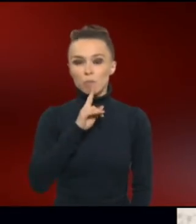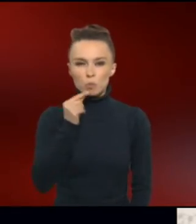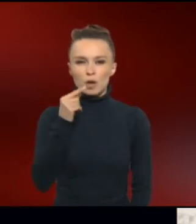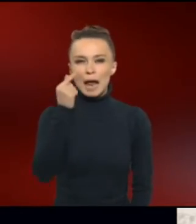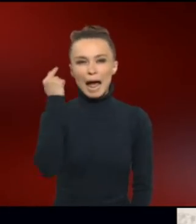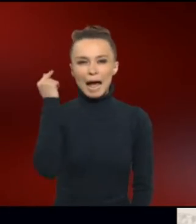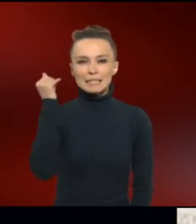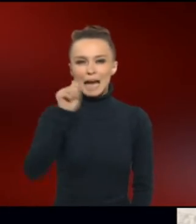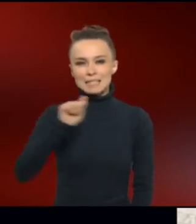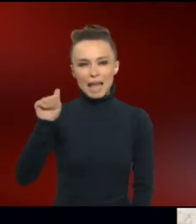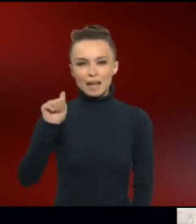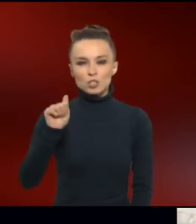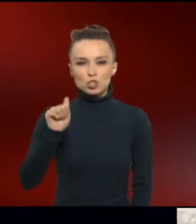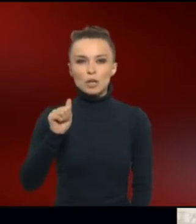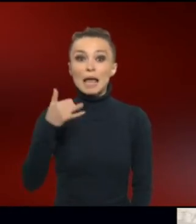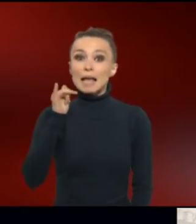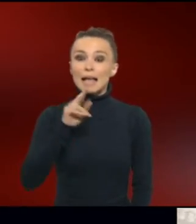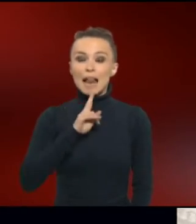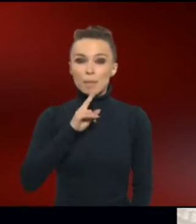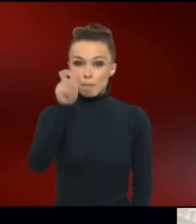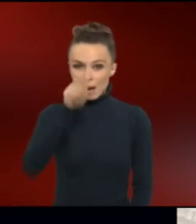gelben Menschen nennt er mongolisch.